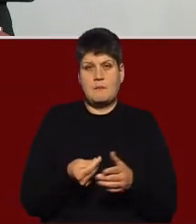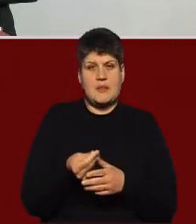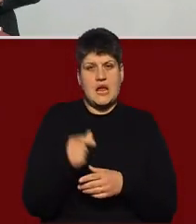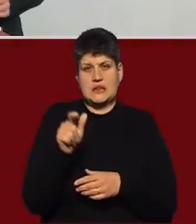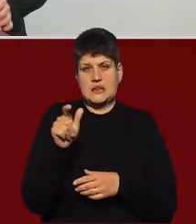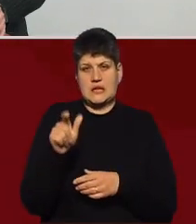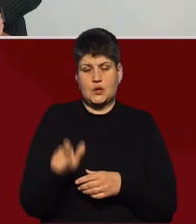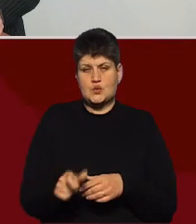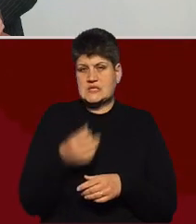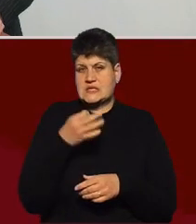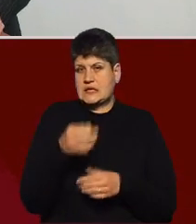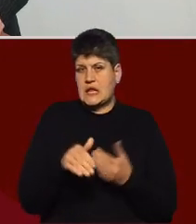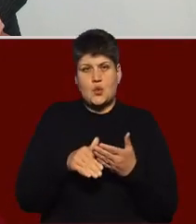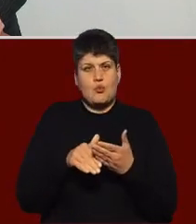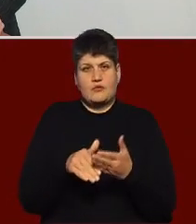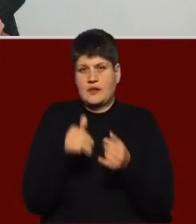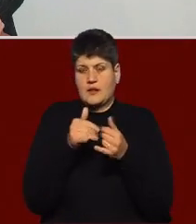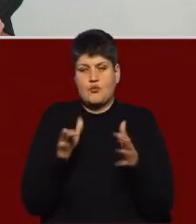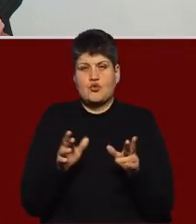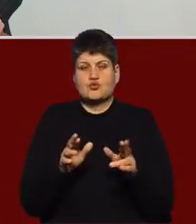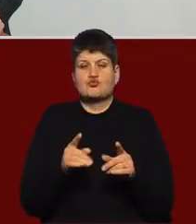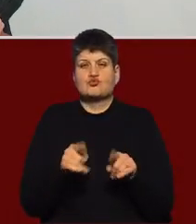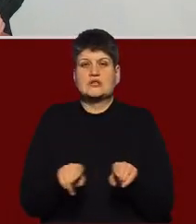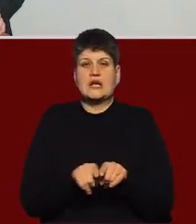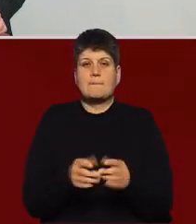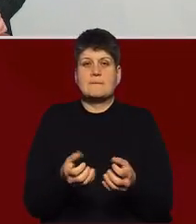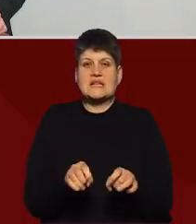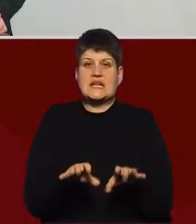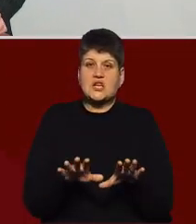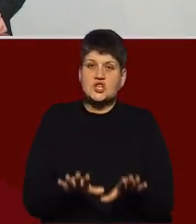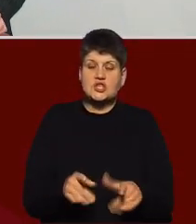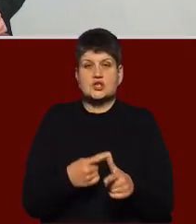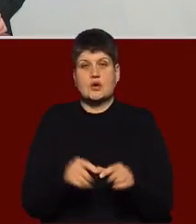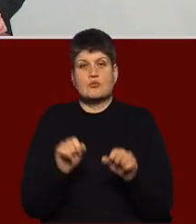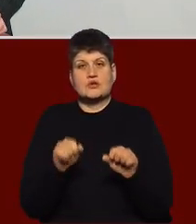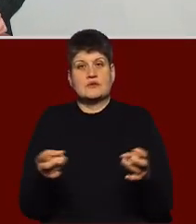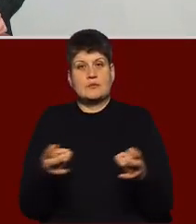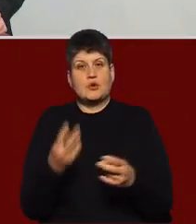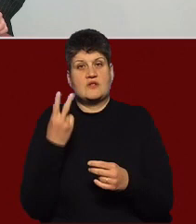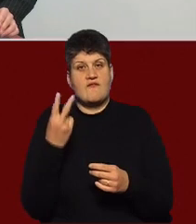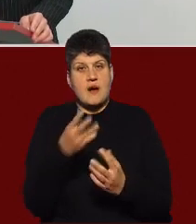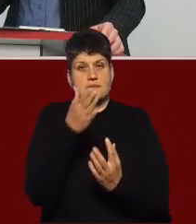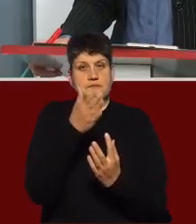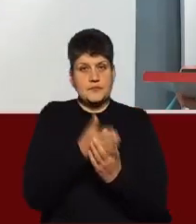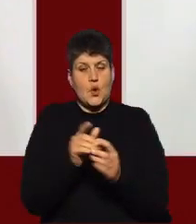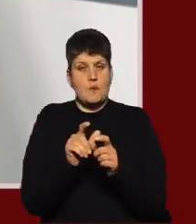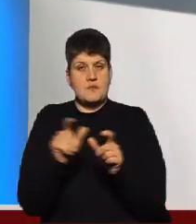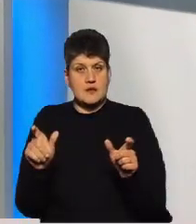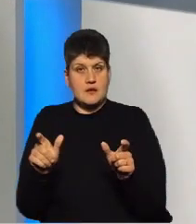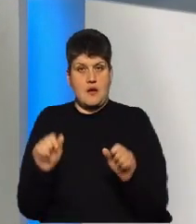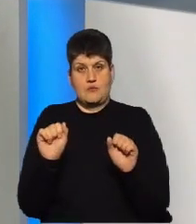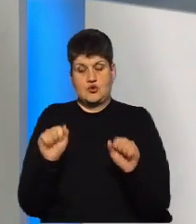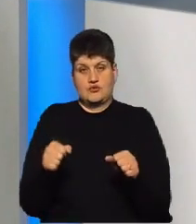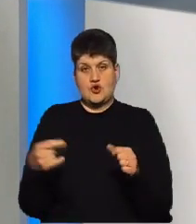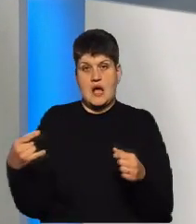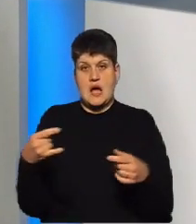скажімо так, помогти, чому так прийнято рішення, чи то, можливо, треба було як два об'єкти, а можливо, якщо гараж, скажімо